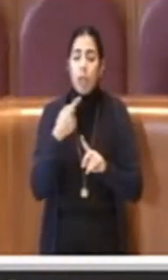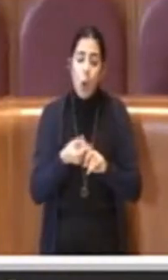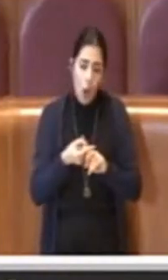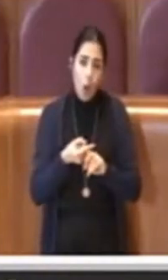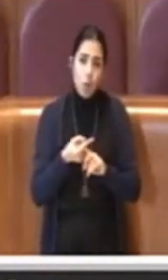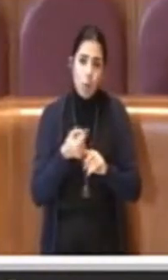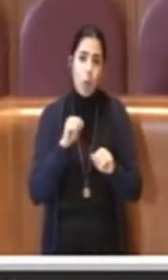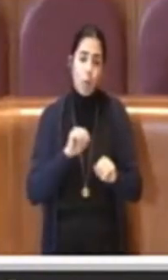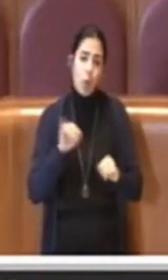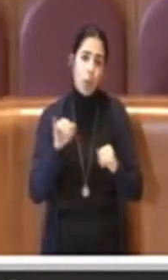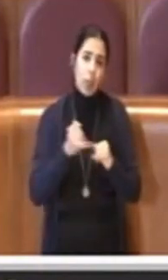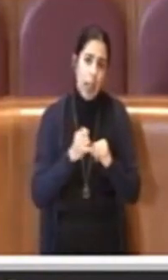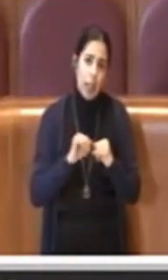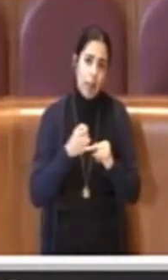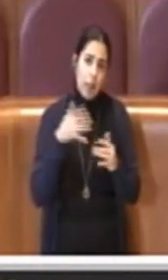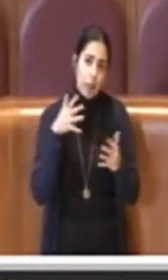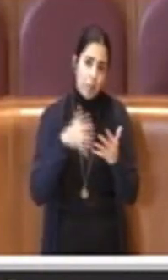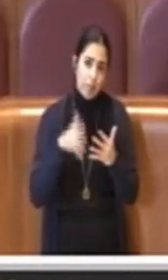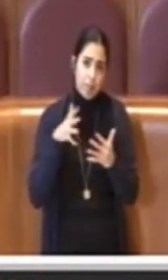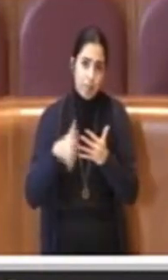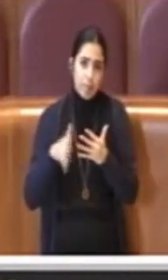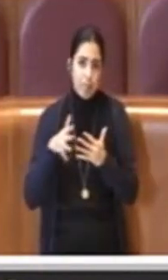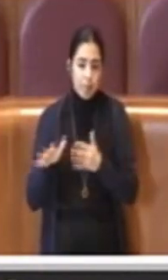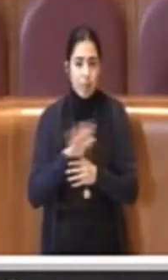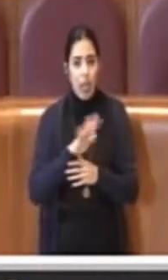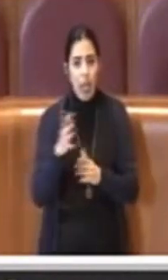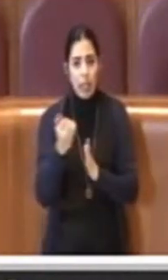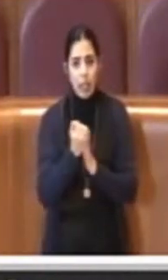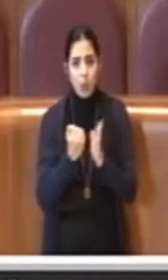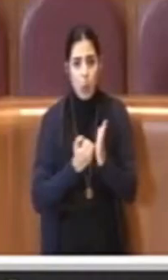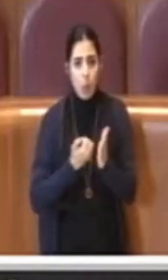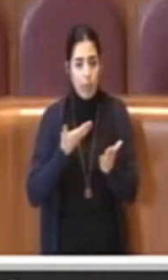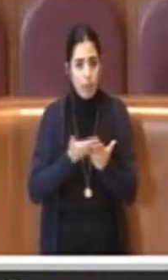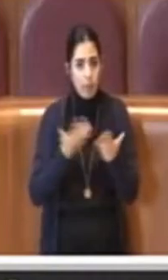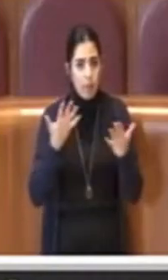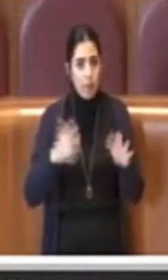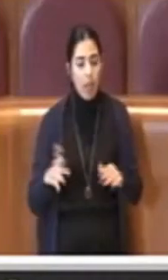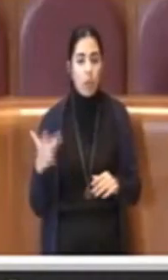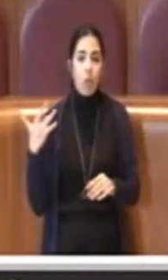diciamo nel merito agli altri documenti che sono stati presentati. Grazie